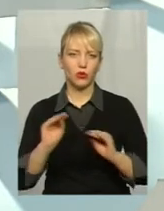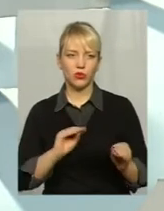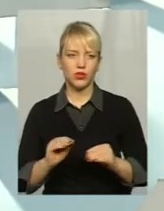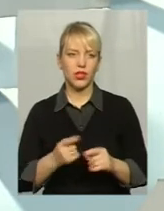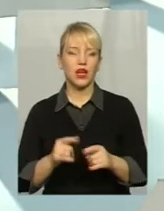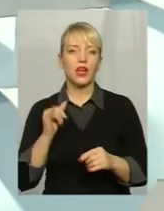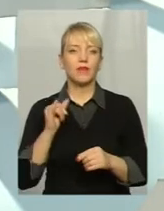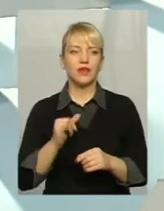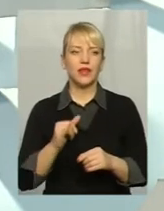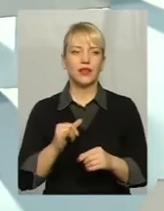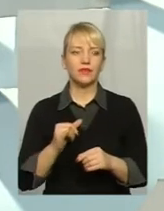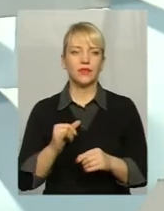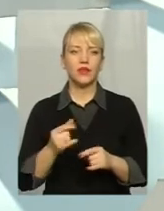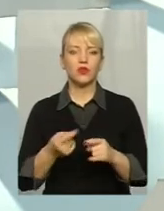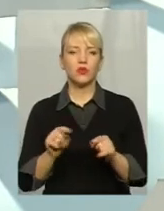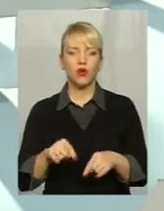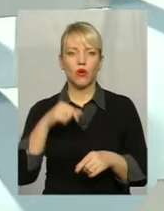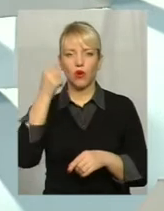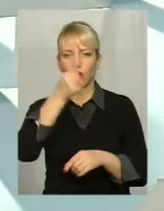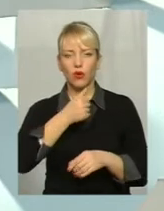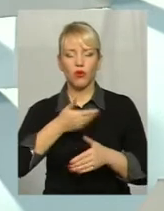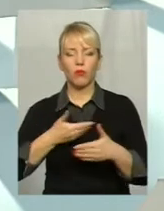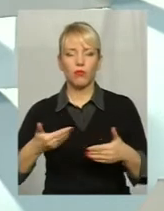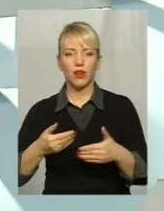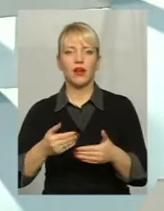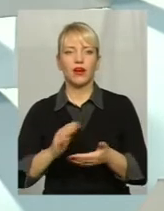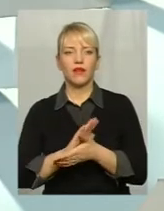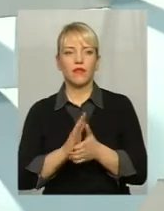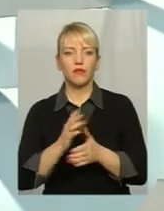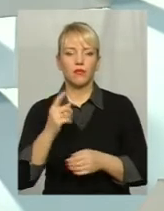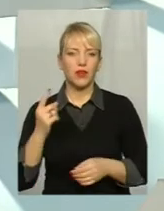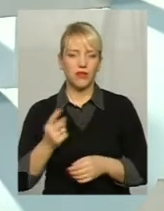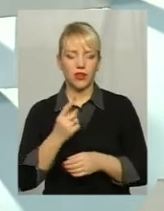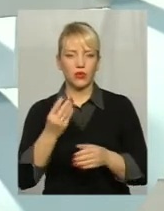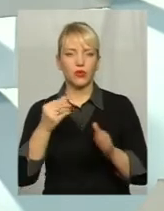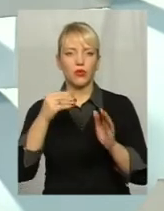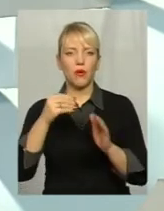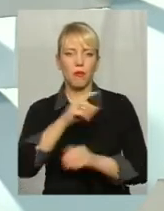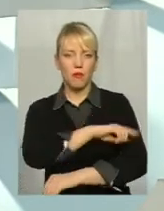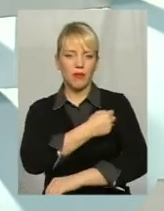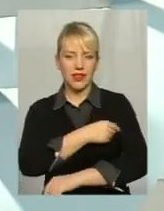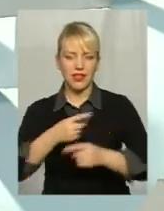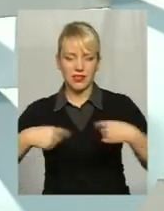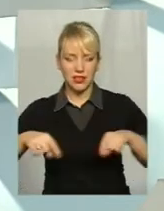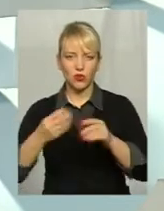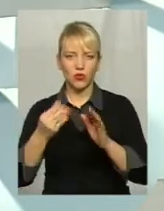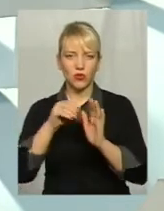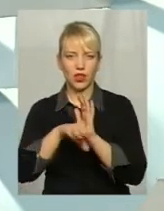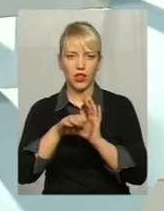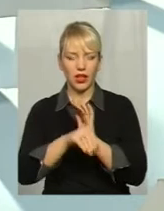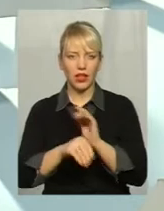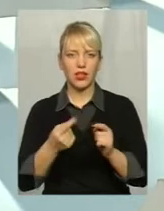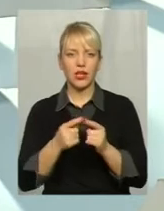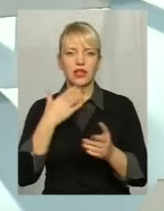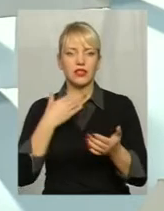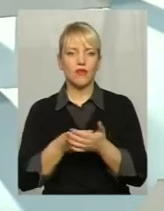-територіальної громади І цього року ми вкладали у первинну медицину також значну суму коштів